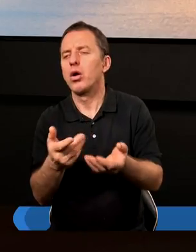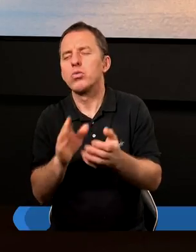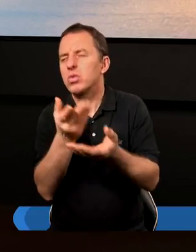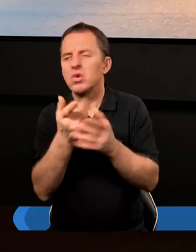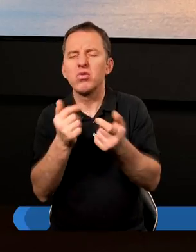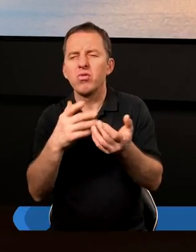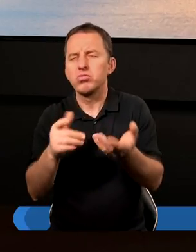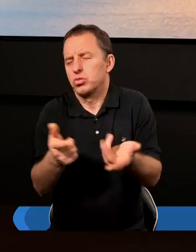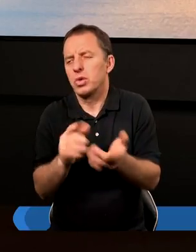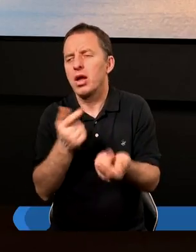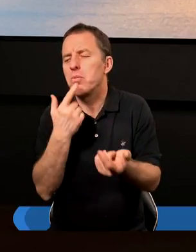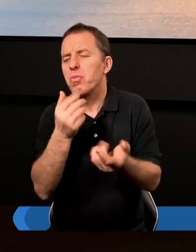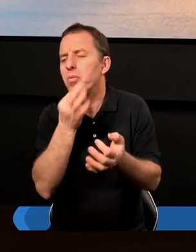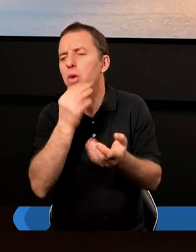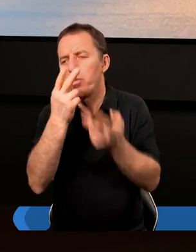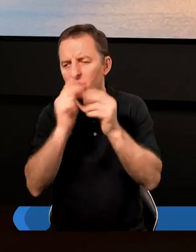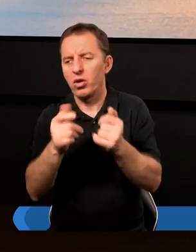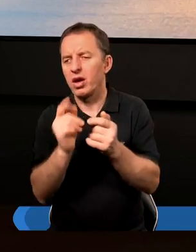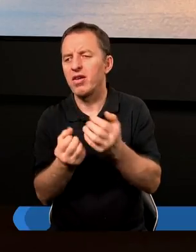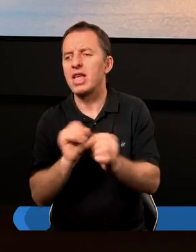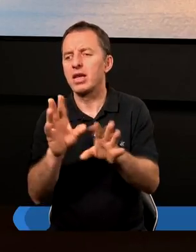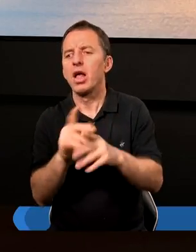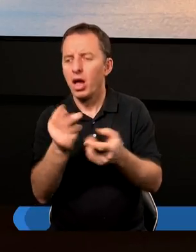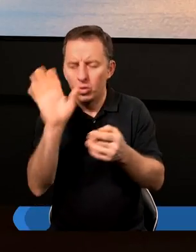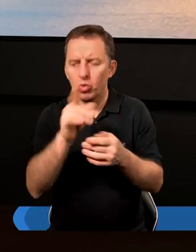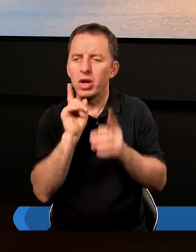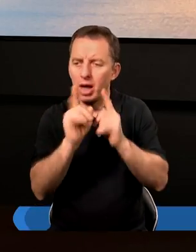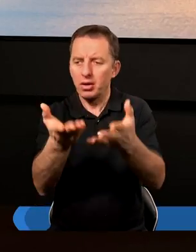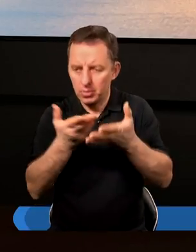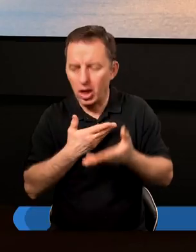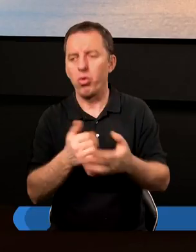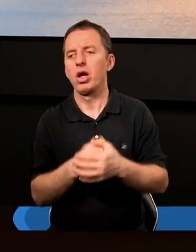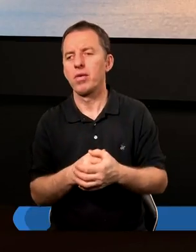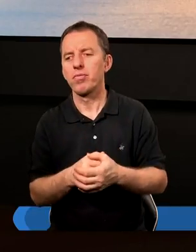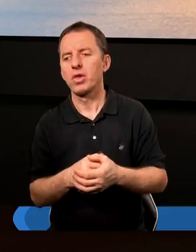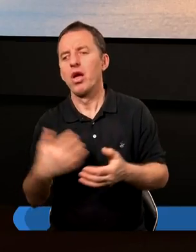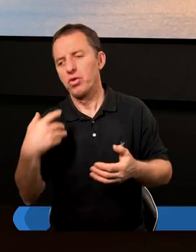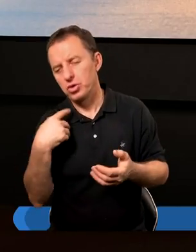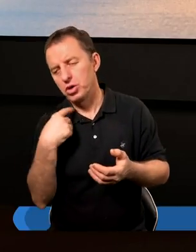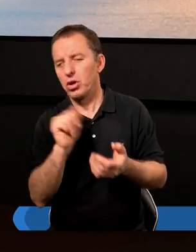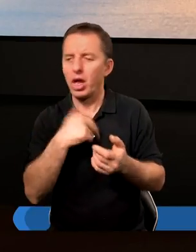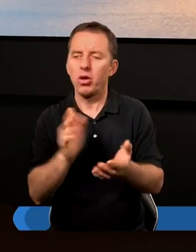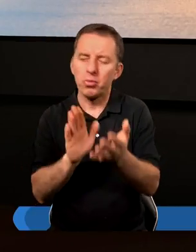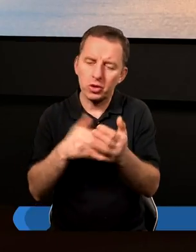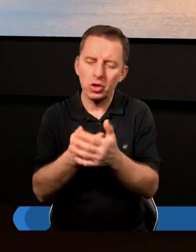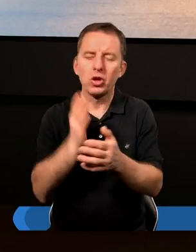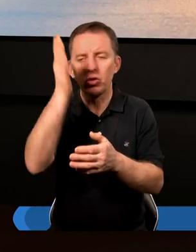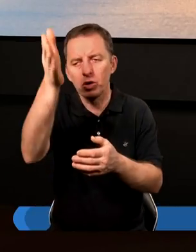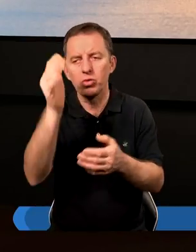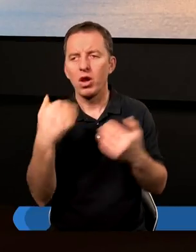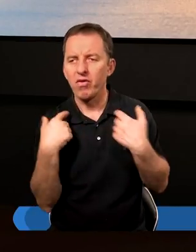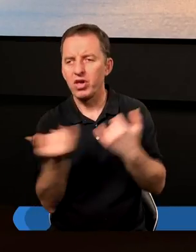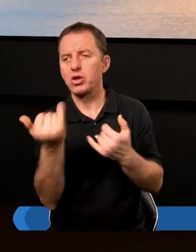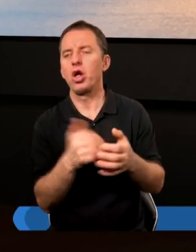która pokazuje nam Boga, który właśnie nas bardzo ceni. Nasze życie, naszą przyszłość, naszą wieczność.